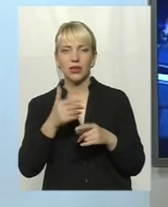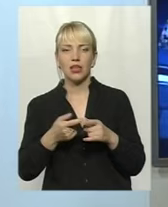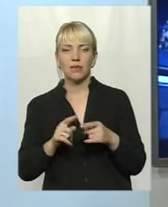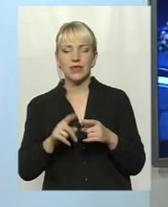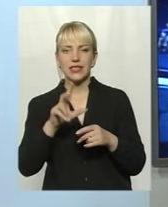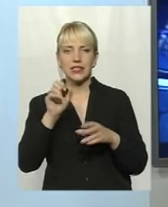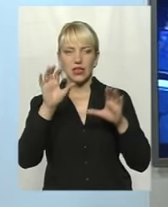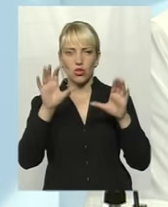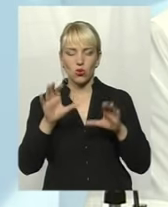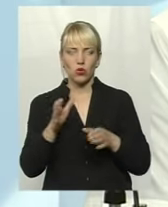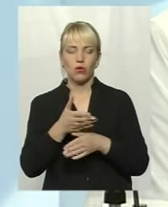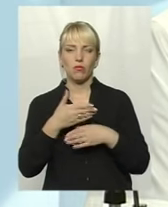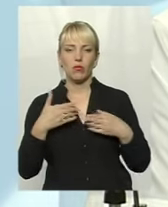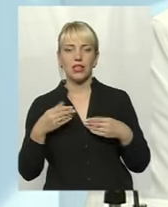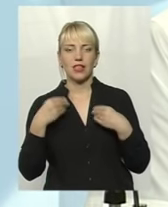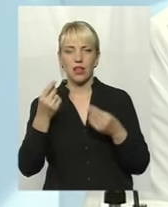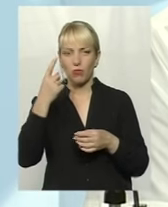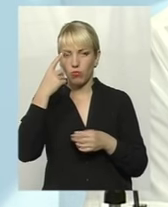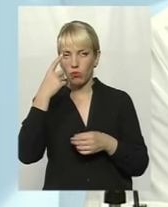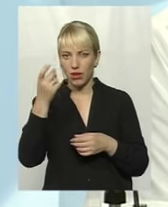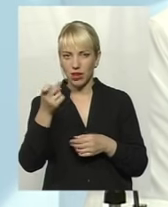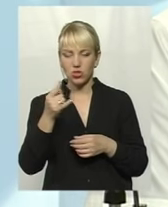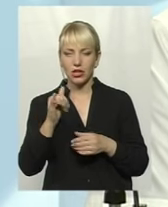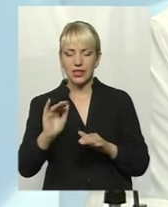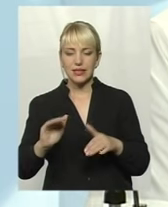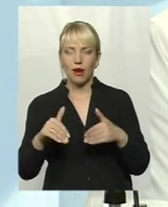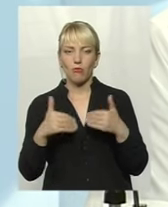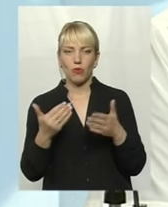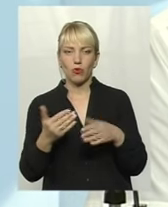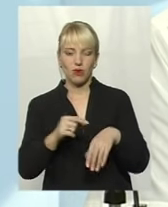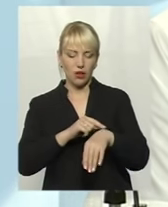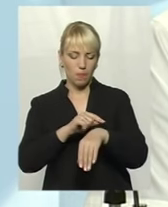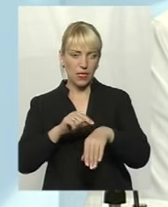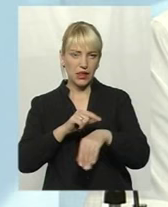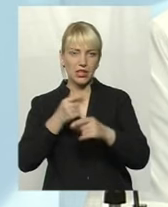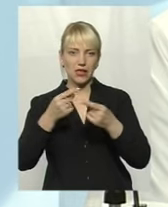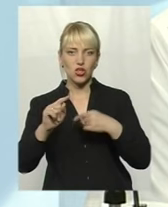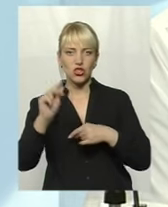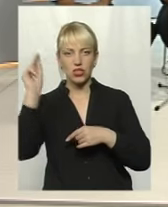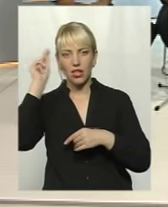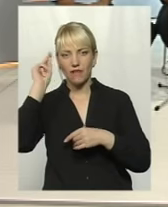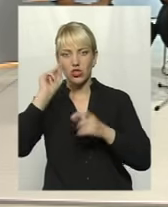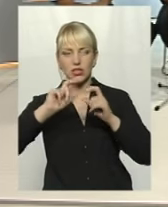кодексу, ми подали їм попередження і запропонували години в інших навчальних закладах нашої громади. Тобто,